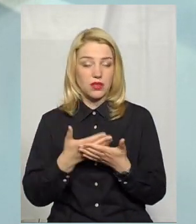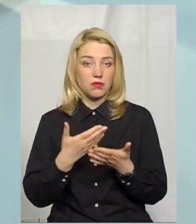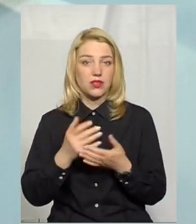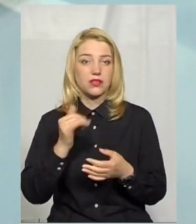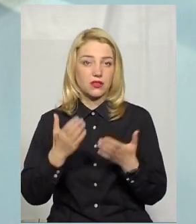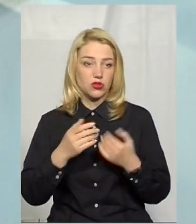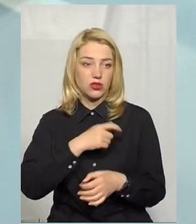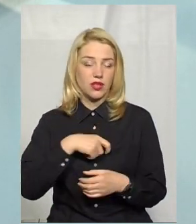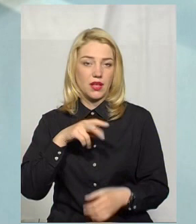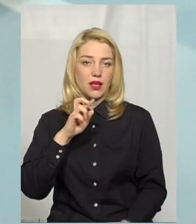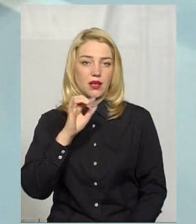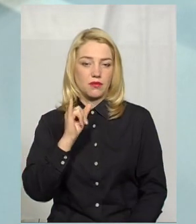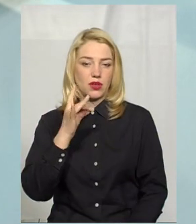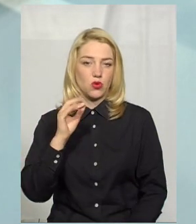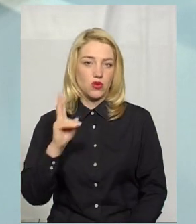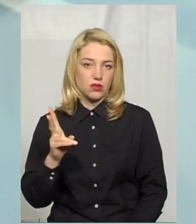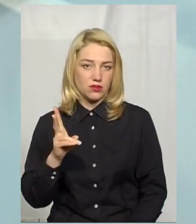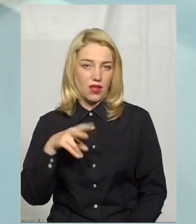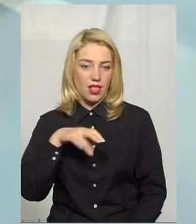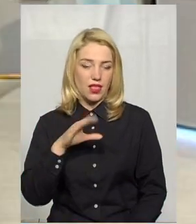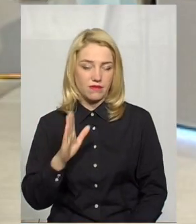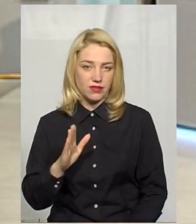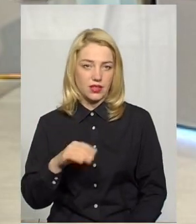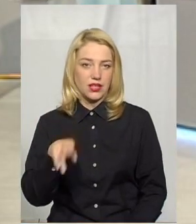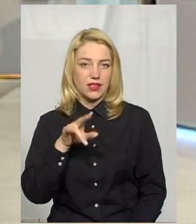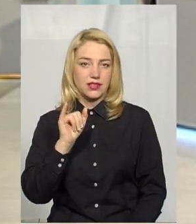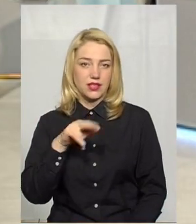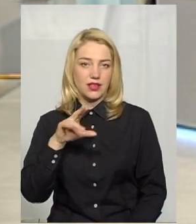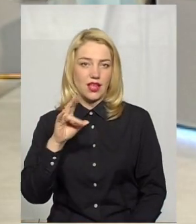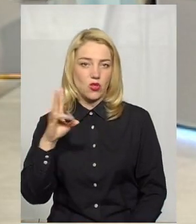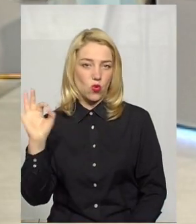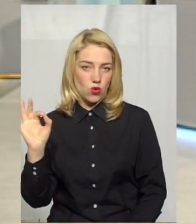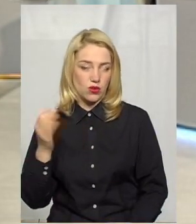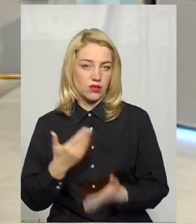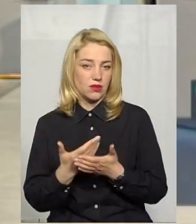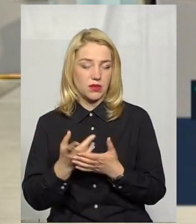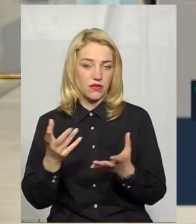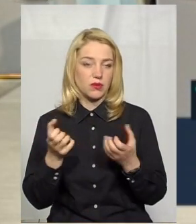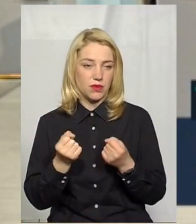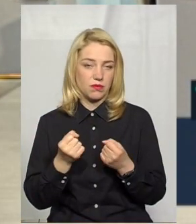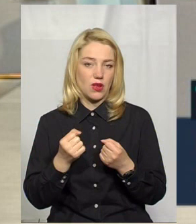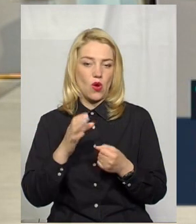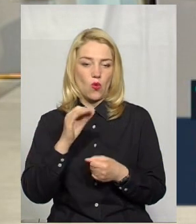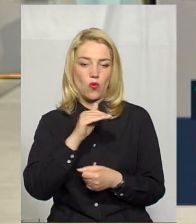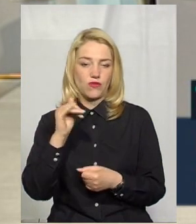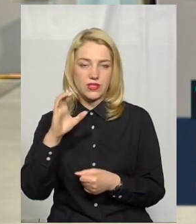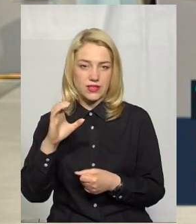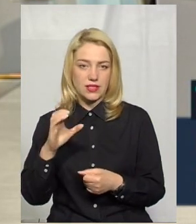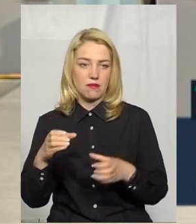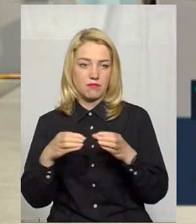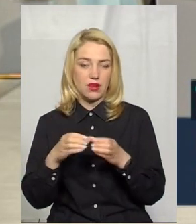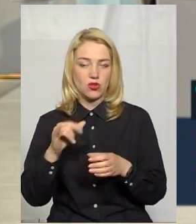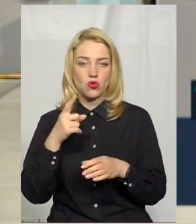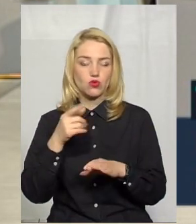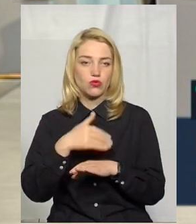наприклад, депутат Лев Бірюк і депутат Віталій Діденко, вони приймають в офісі партії. Але чомусь адреси вказані у них на